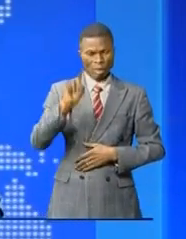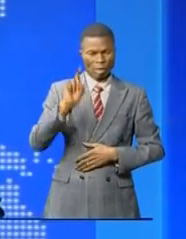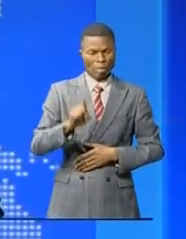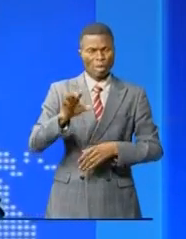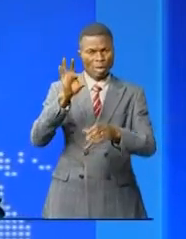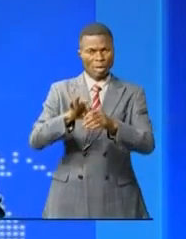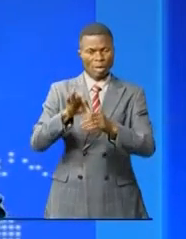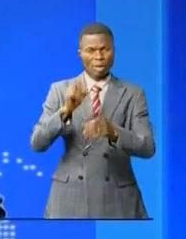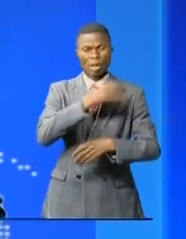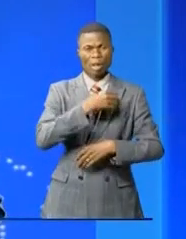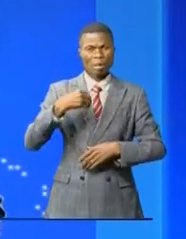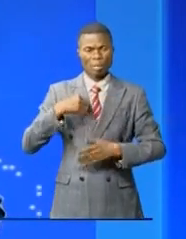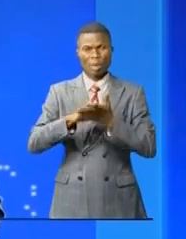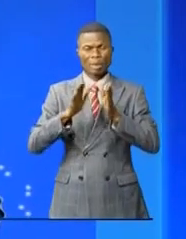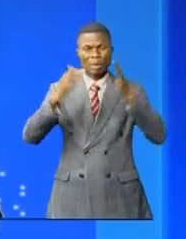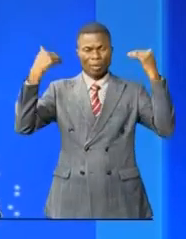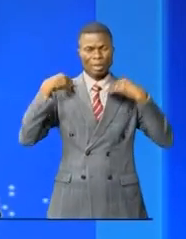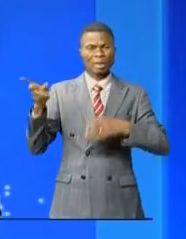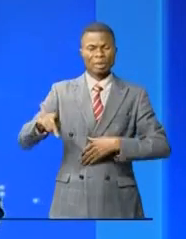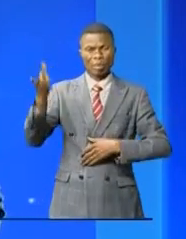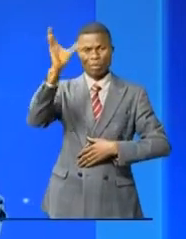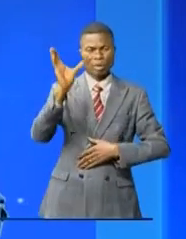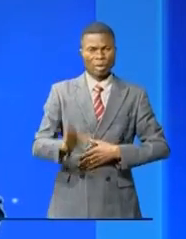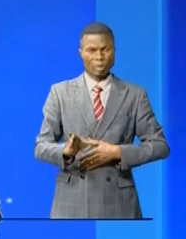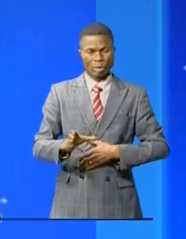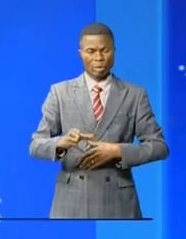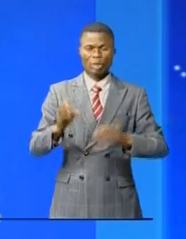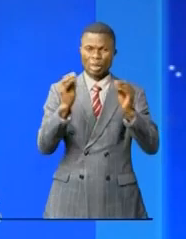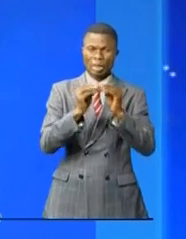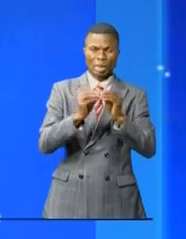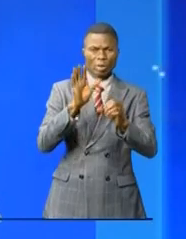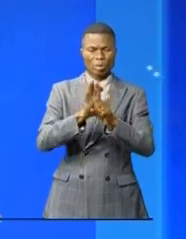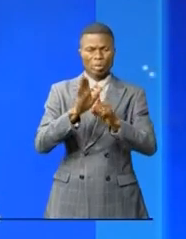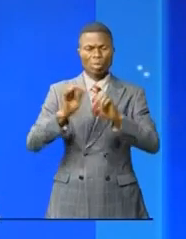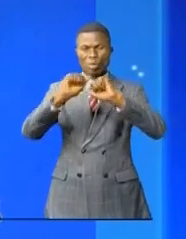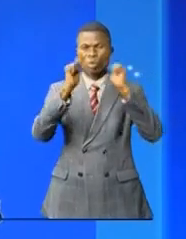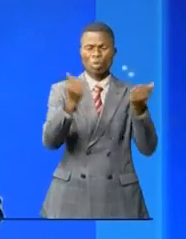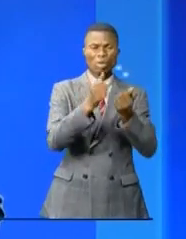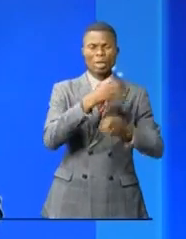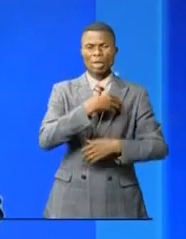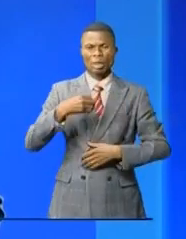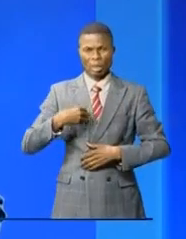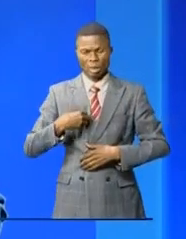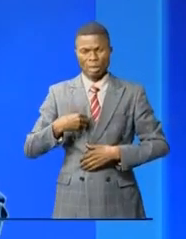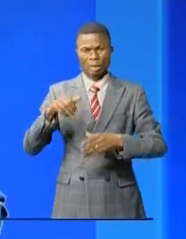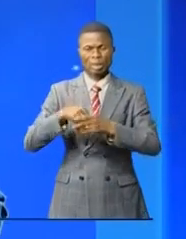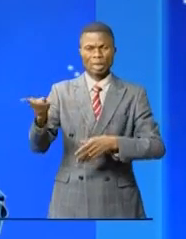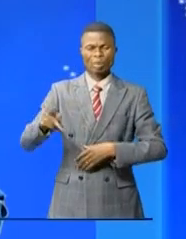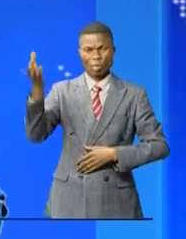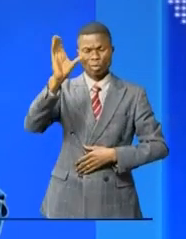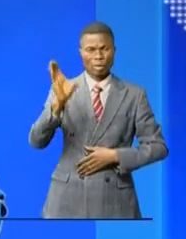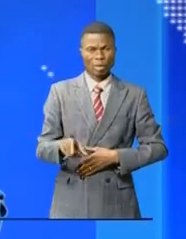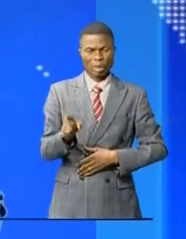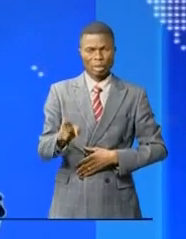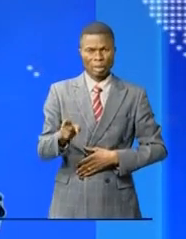élire une femme à la tête de la province, ce qui ressort des concertations des différentes associations féminines de la province du